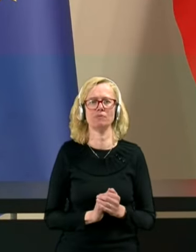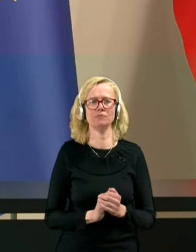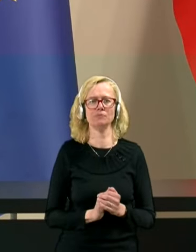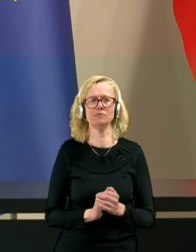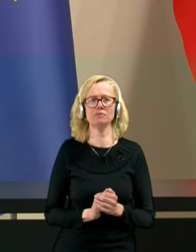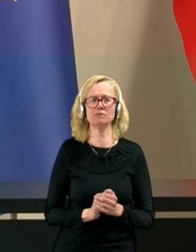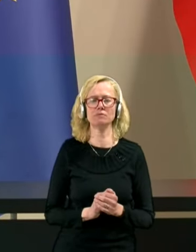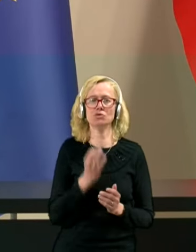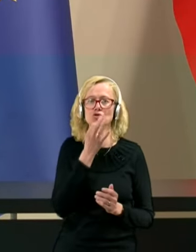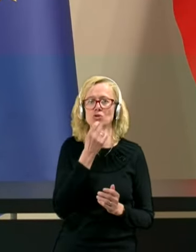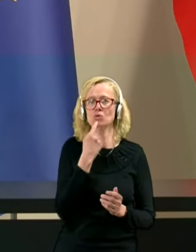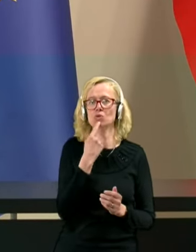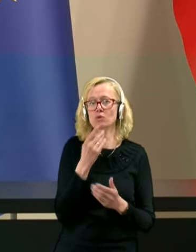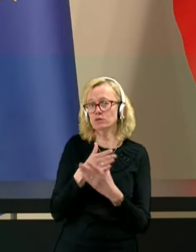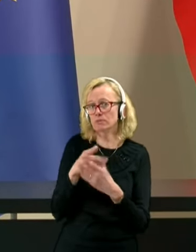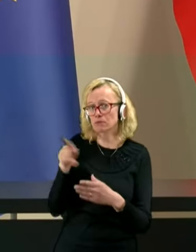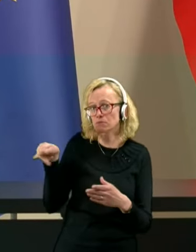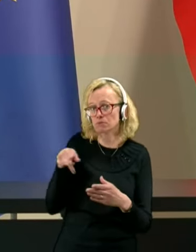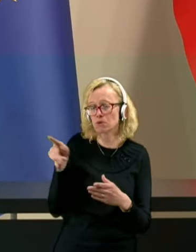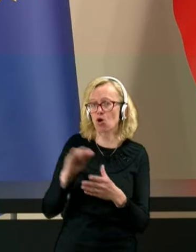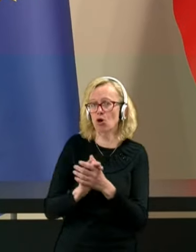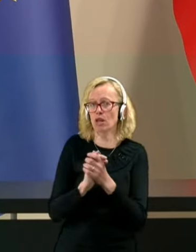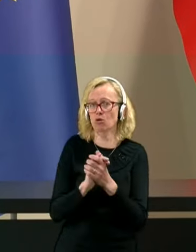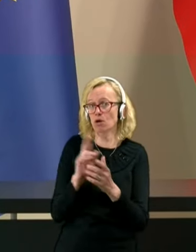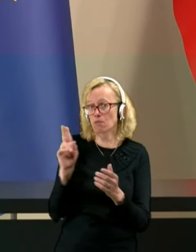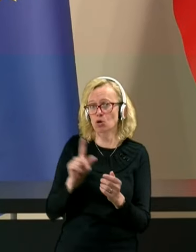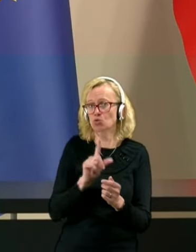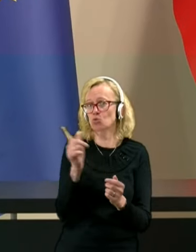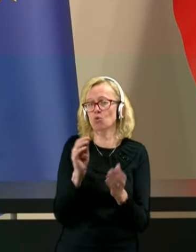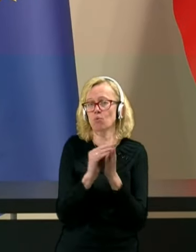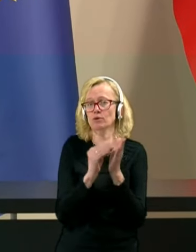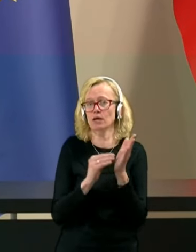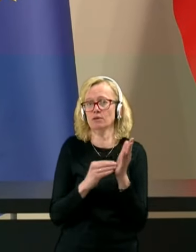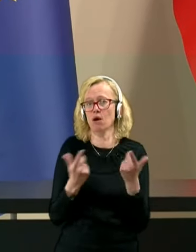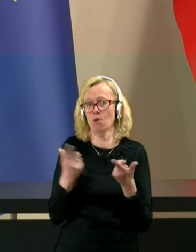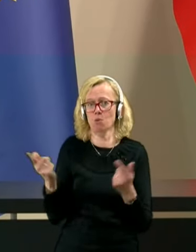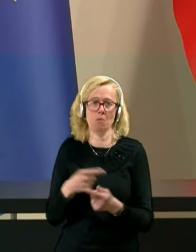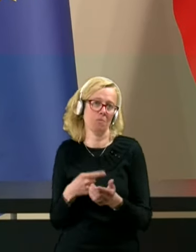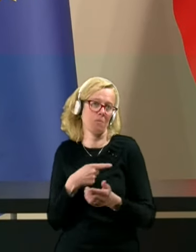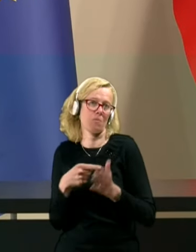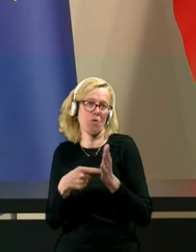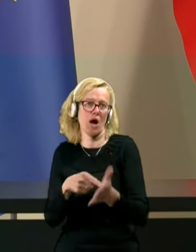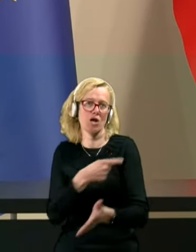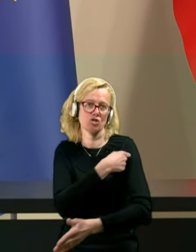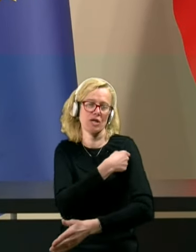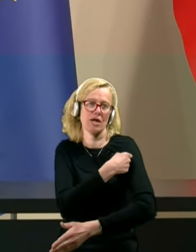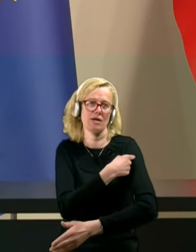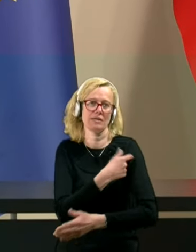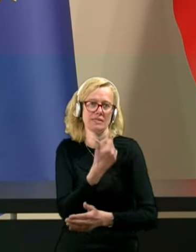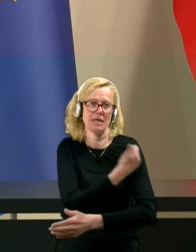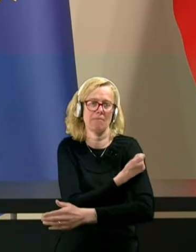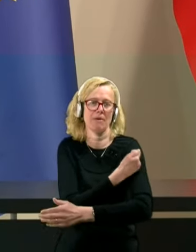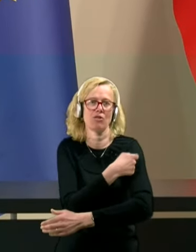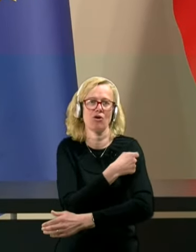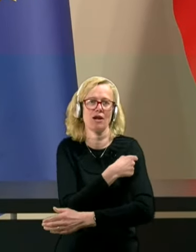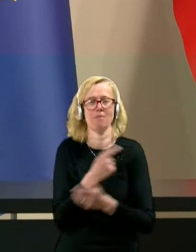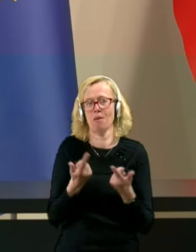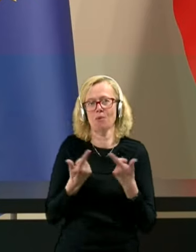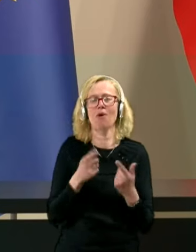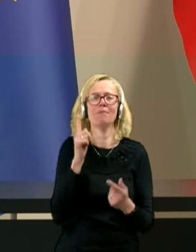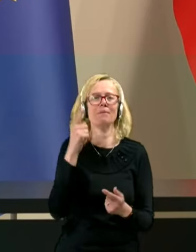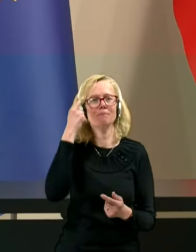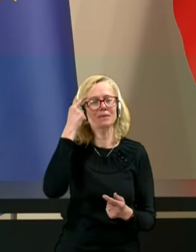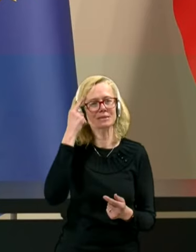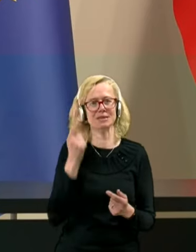Zdaj, če ima kdo drug od kolegov, kako podatek, pa lahko pokaže cepljeno ramo, pa lahko, ampak mislim,